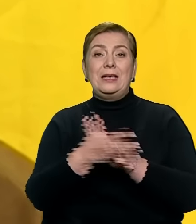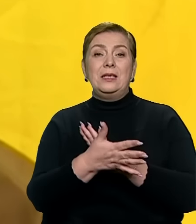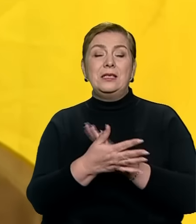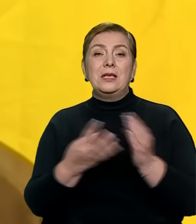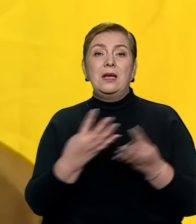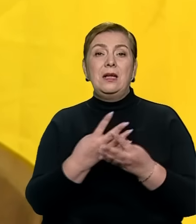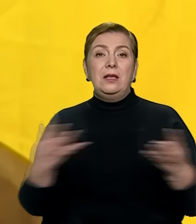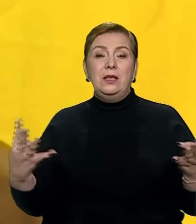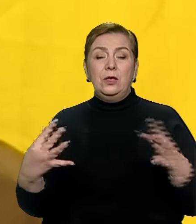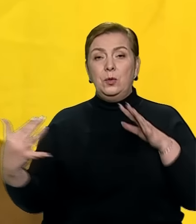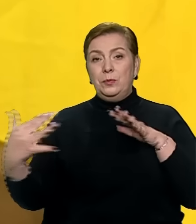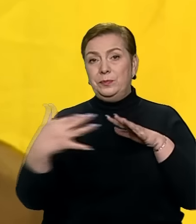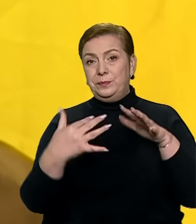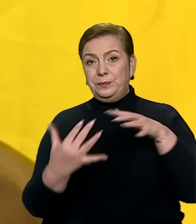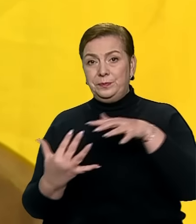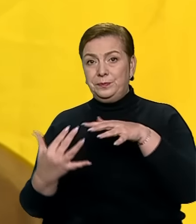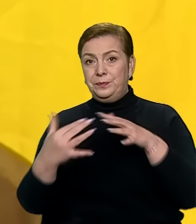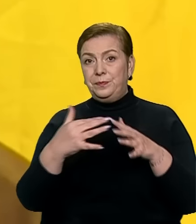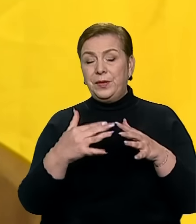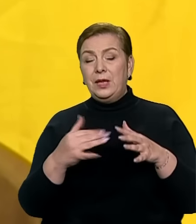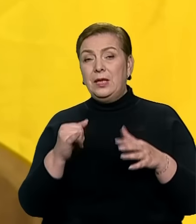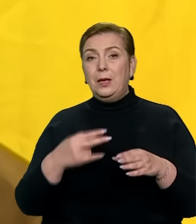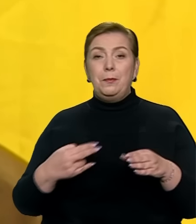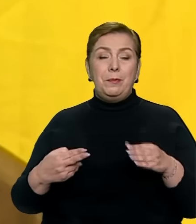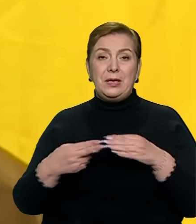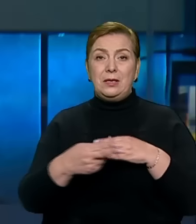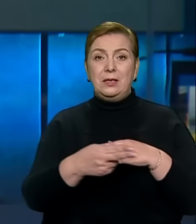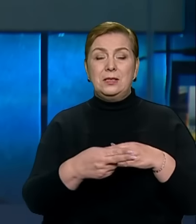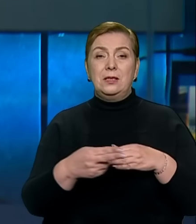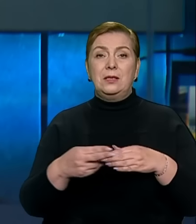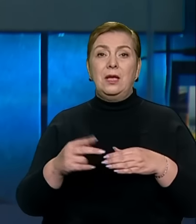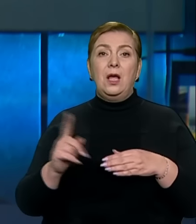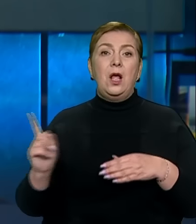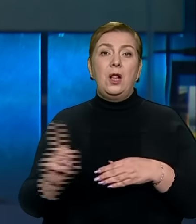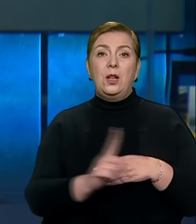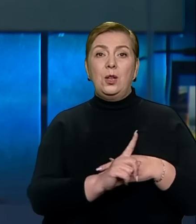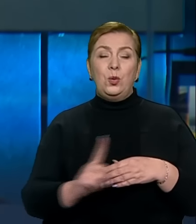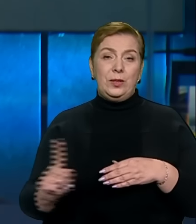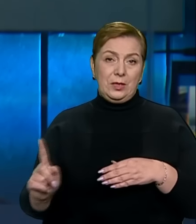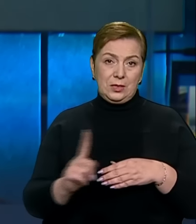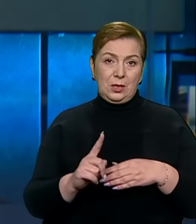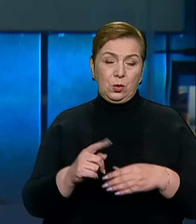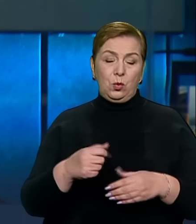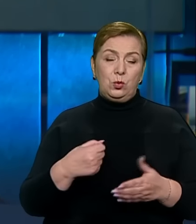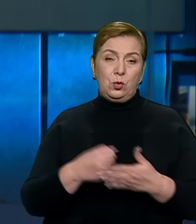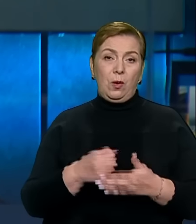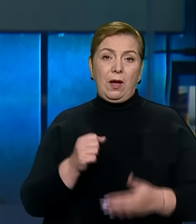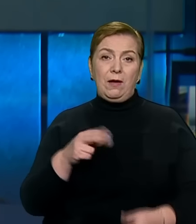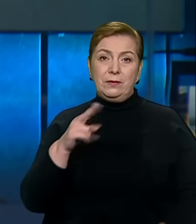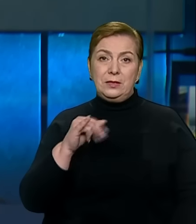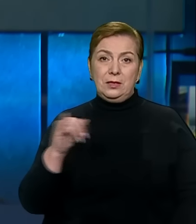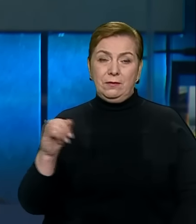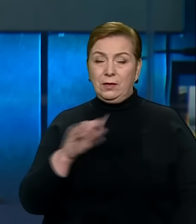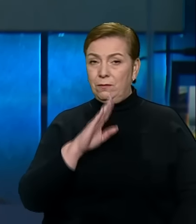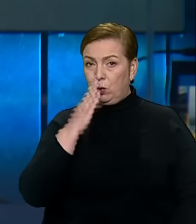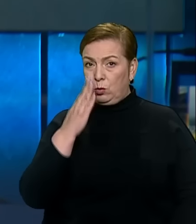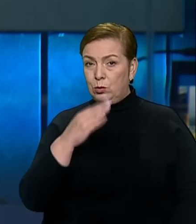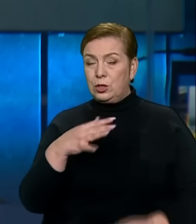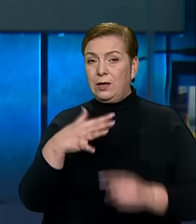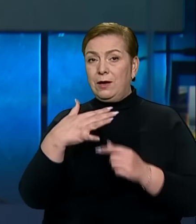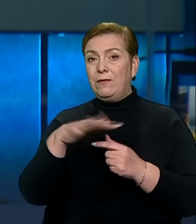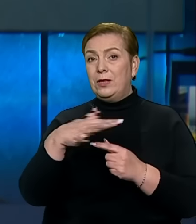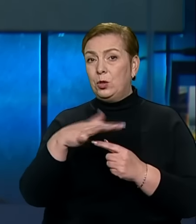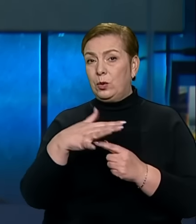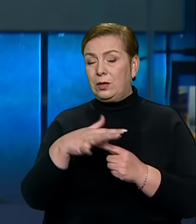не вдається йому перерізати логістику на Авдіївку. Ворожий ударний винтокрил К-52,